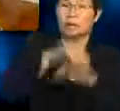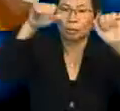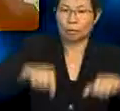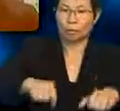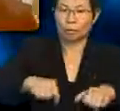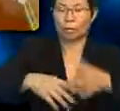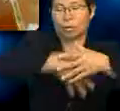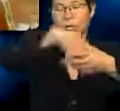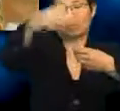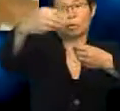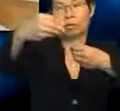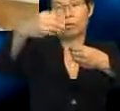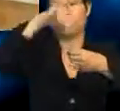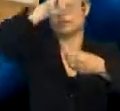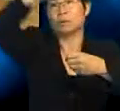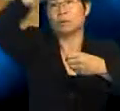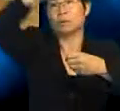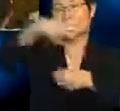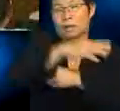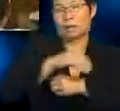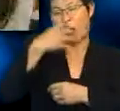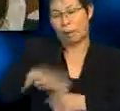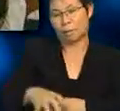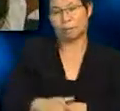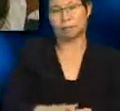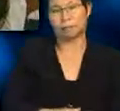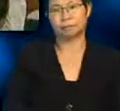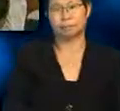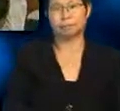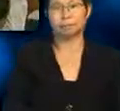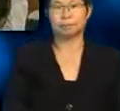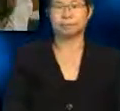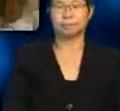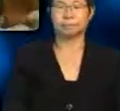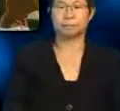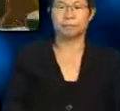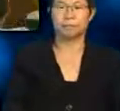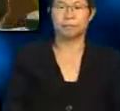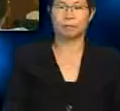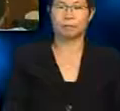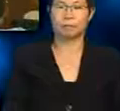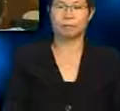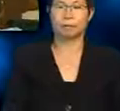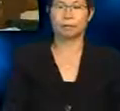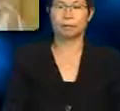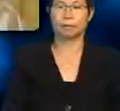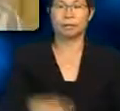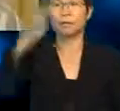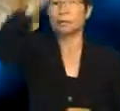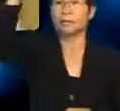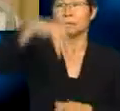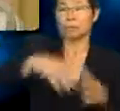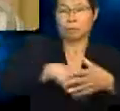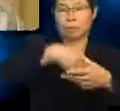mengeluarkan cahaya dan haba? Ya, bidat. Matahari